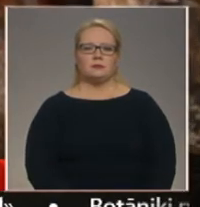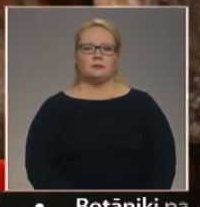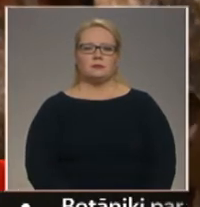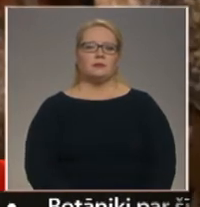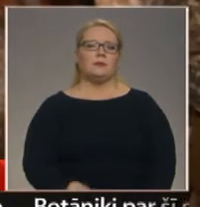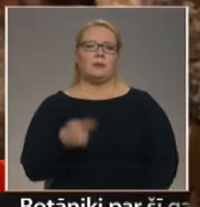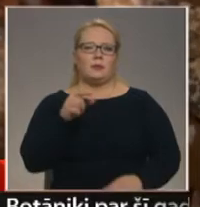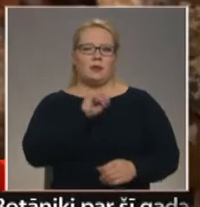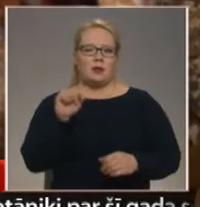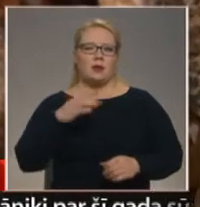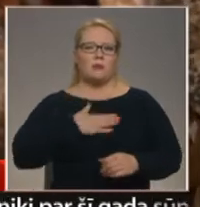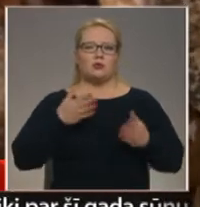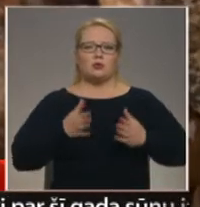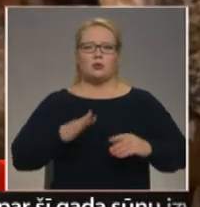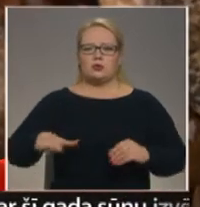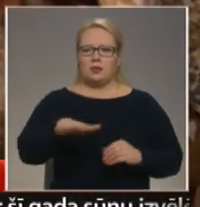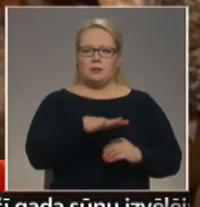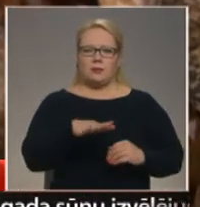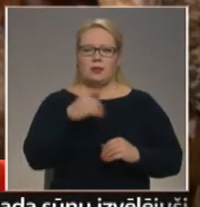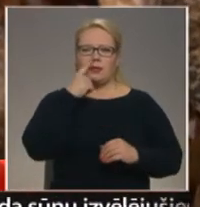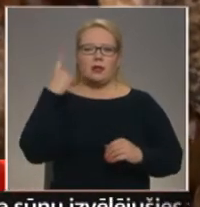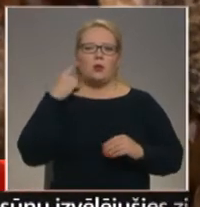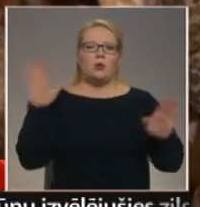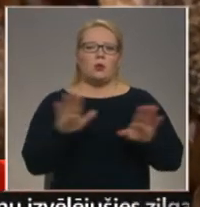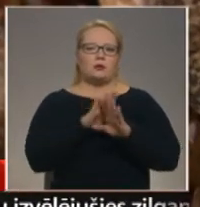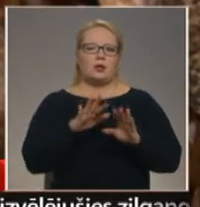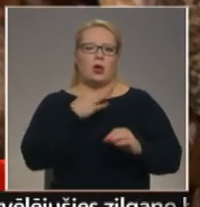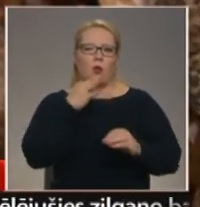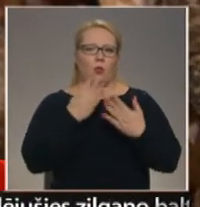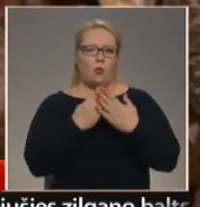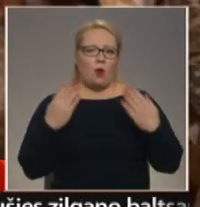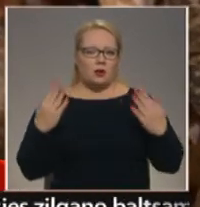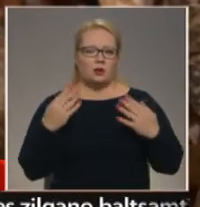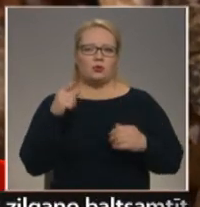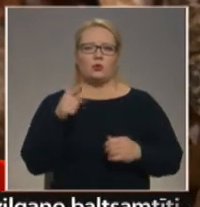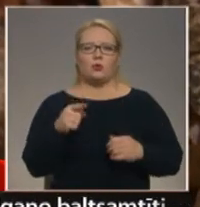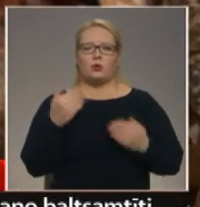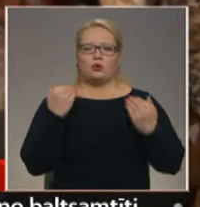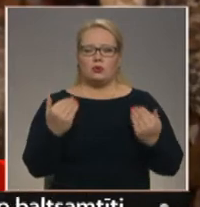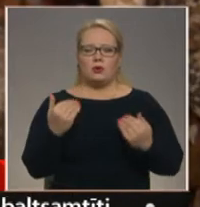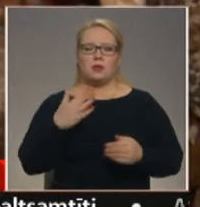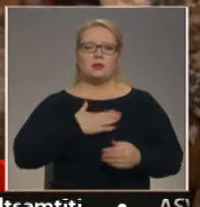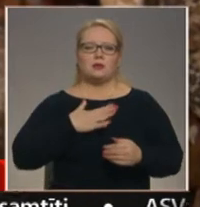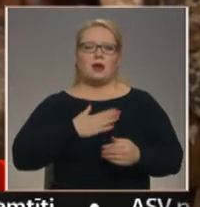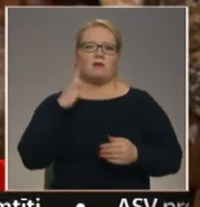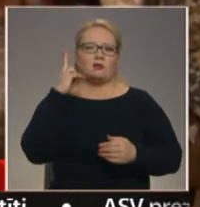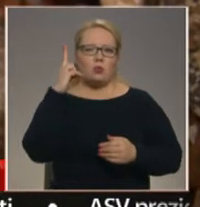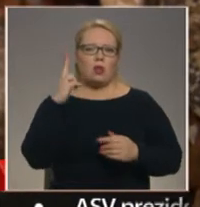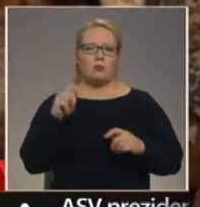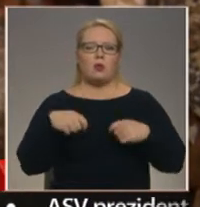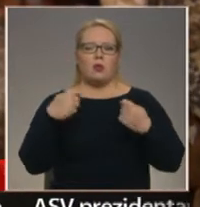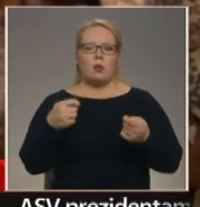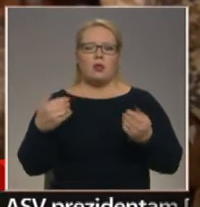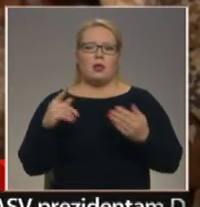Lūk tā, mūsu dzimtene. Par to tikot dziedāja koris, un par to šeit šodien savu solīmu ir gatavi dot